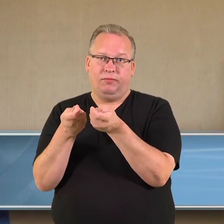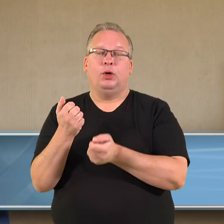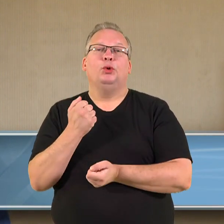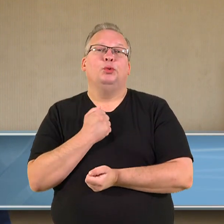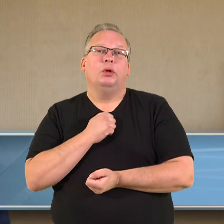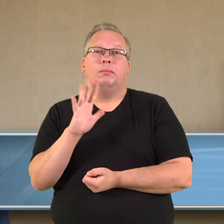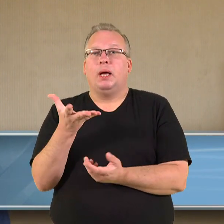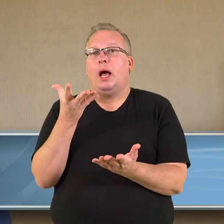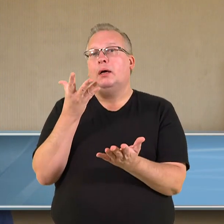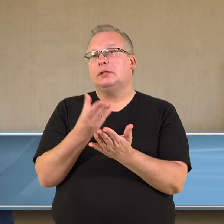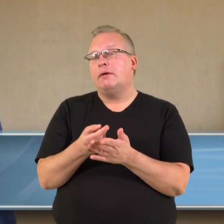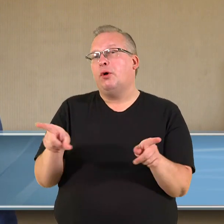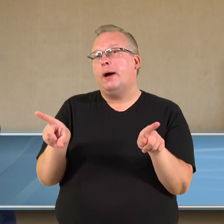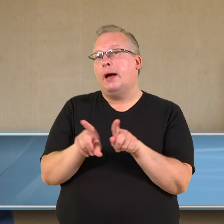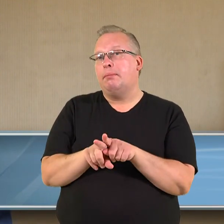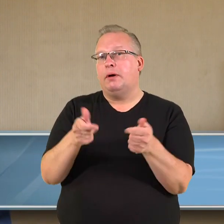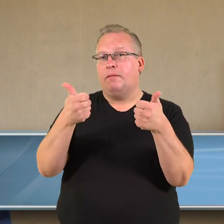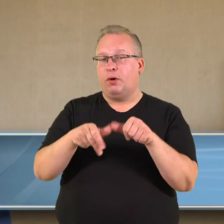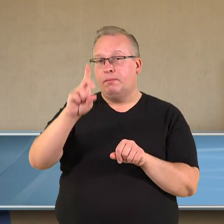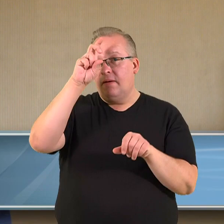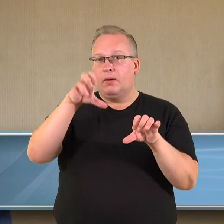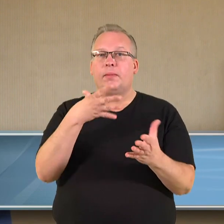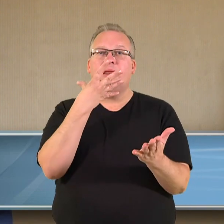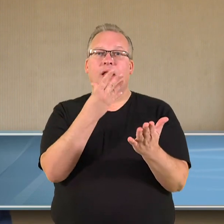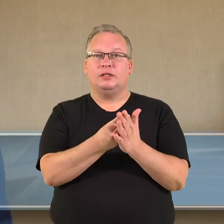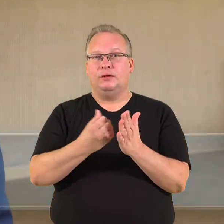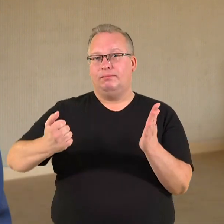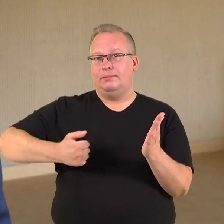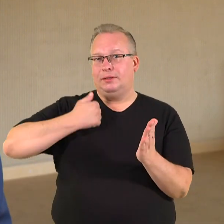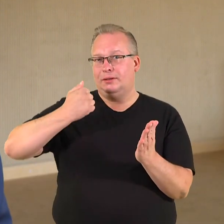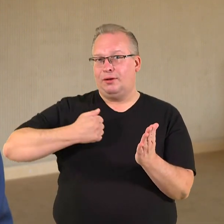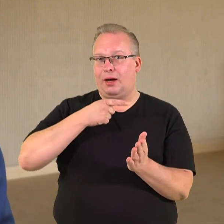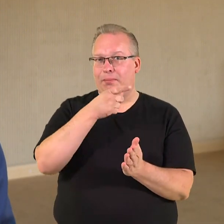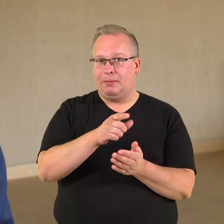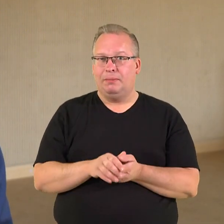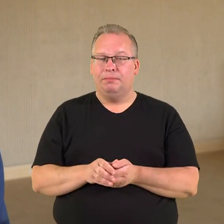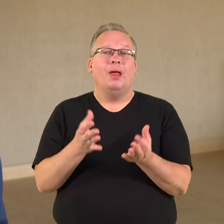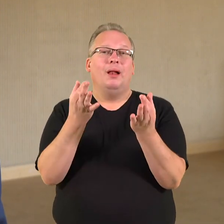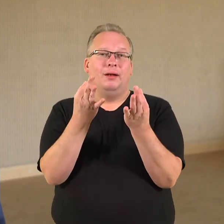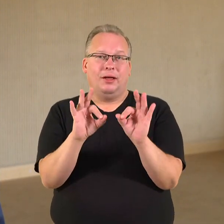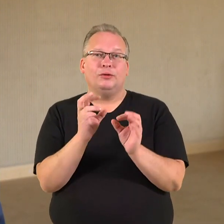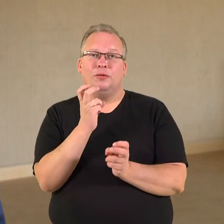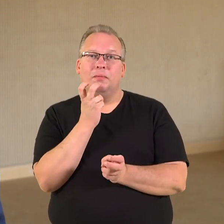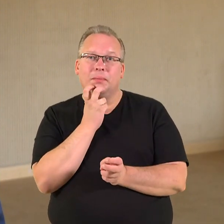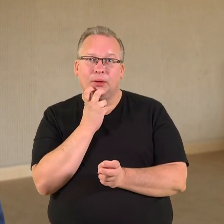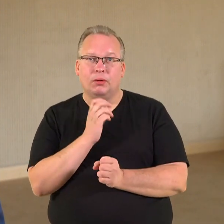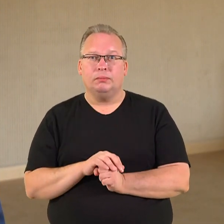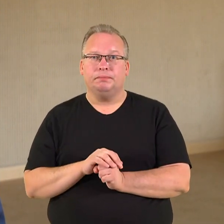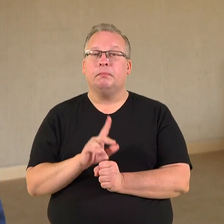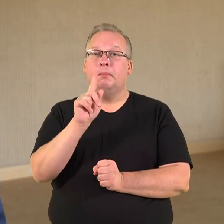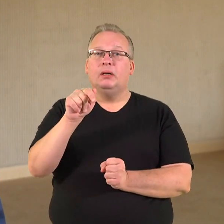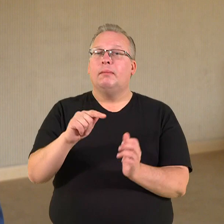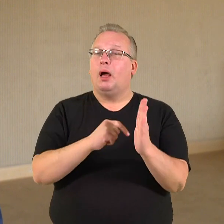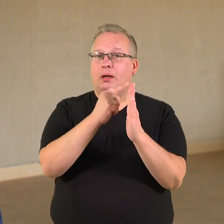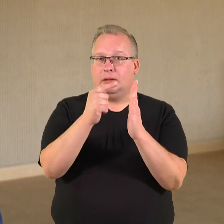mintyti. Ir savotiška vyriausybės nacionalinė gvardija. Aš įtik leisiu pajokauti savo žinoma, bet čia šitas